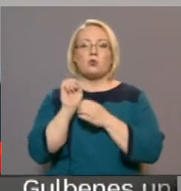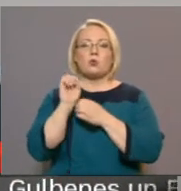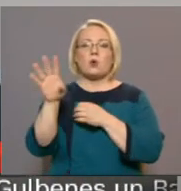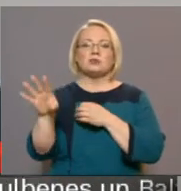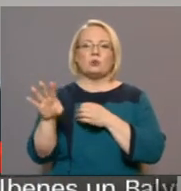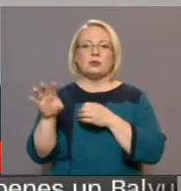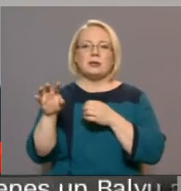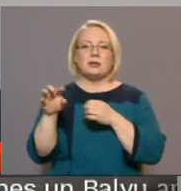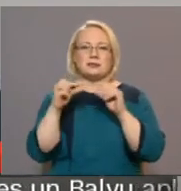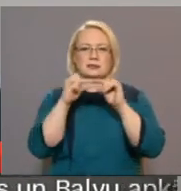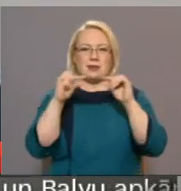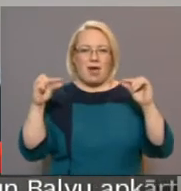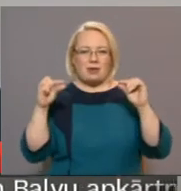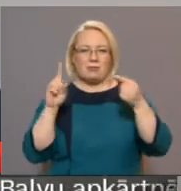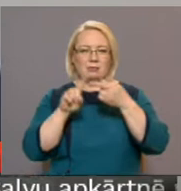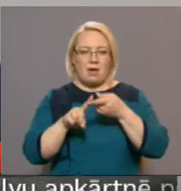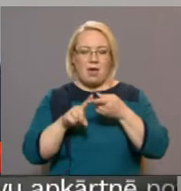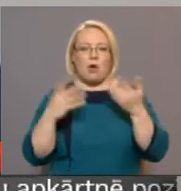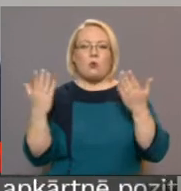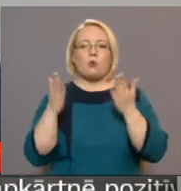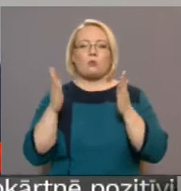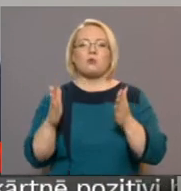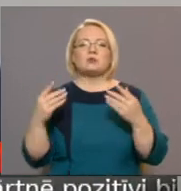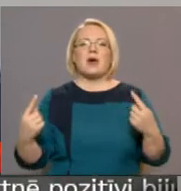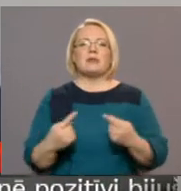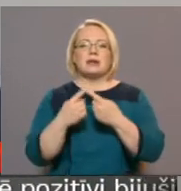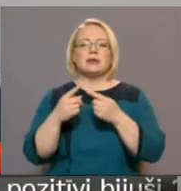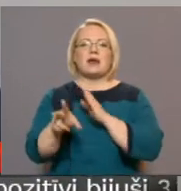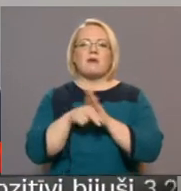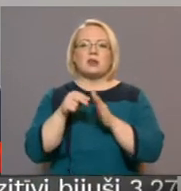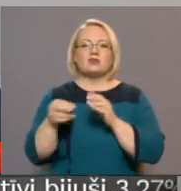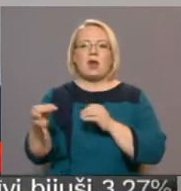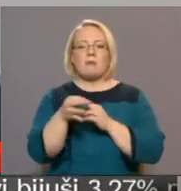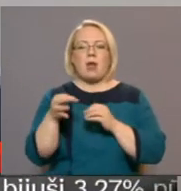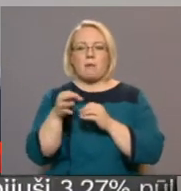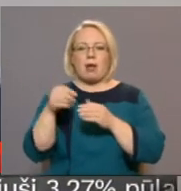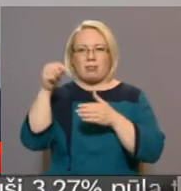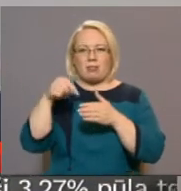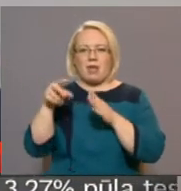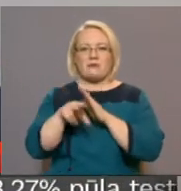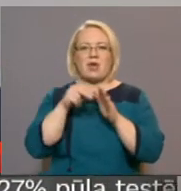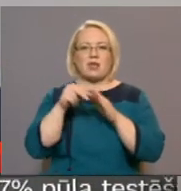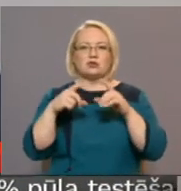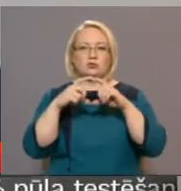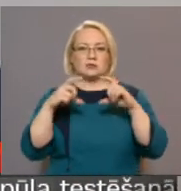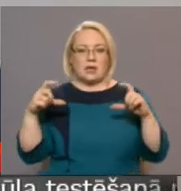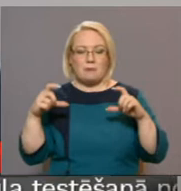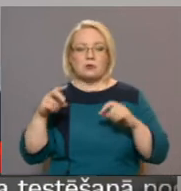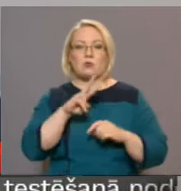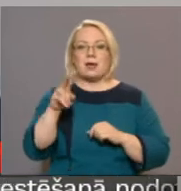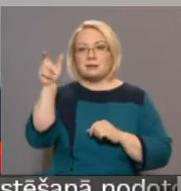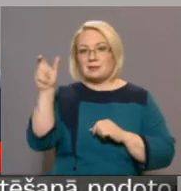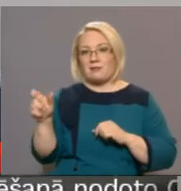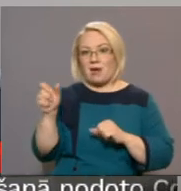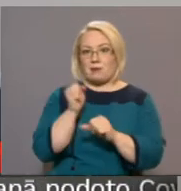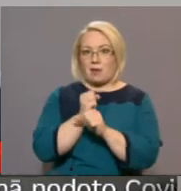būs pieejami attiecīgā vēlēšana apgabala vēlēšana zīmes. Tas, kas vēlētājiem jādara, ir